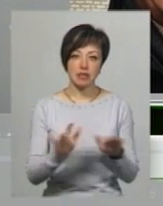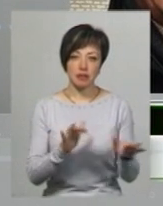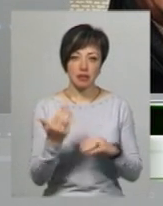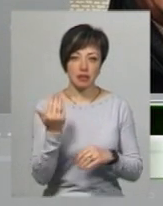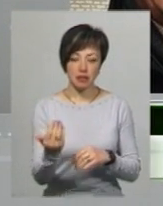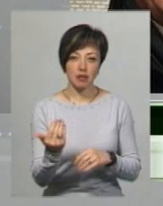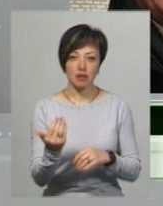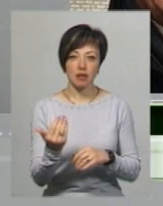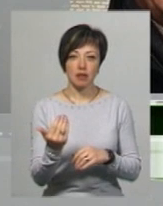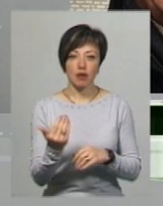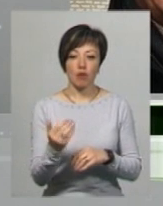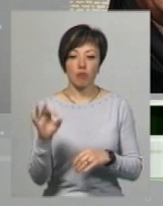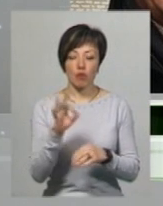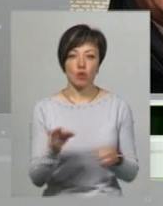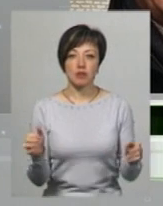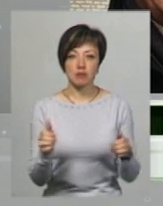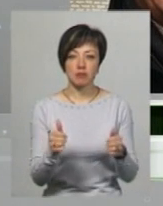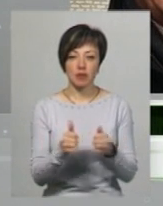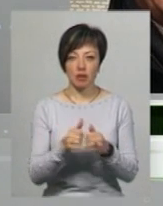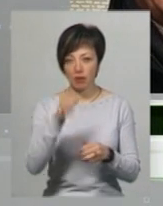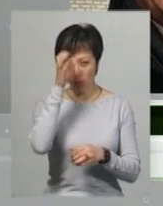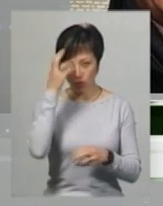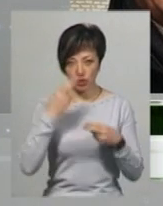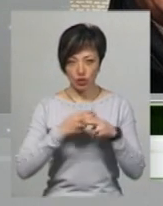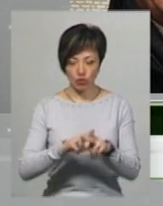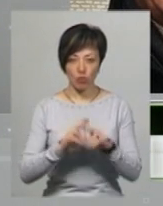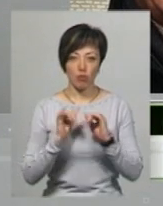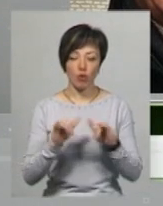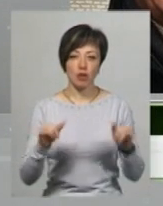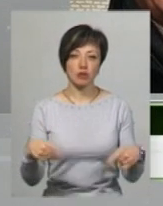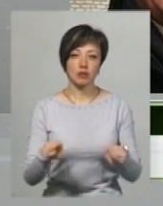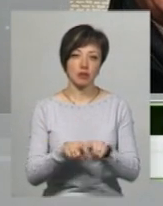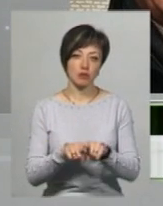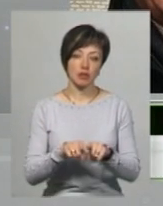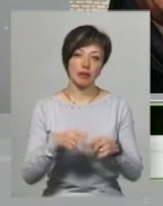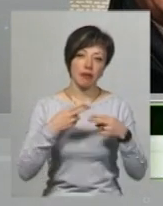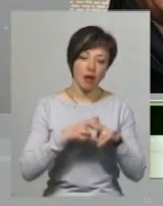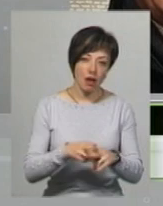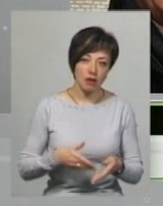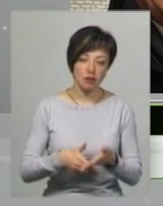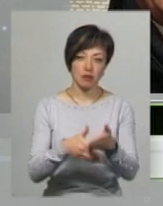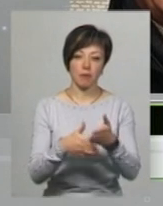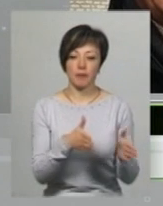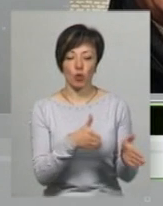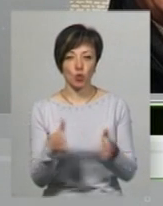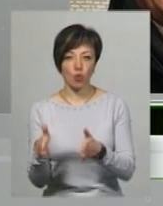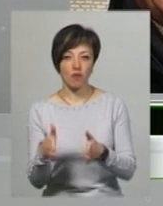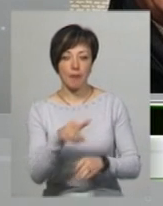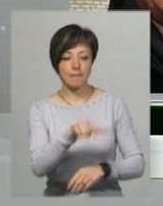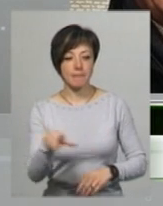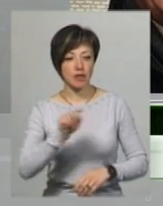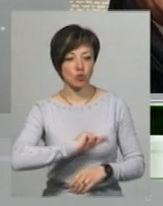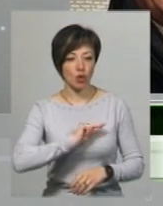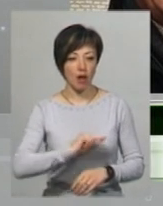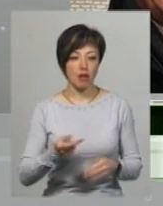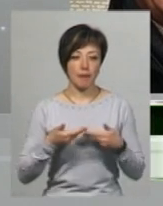продвиження прогресу, научно-технічного, плані техніки, плані підготовки персоналу.